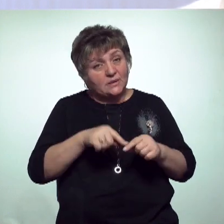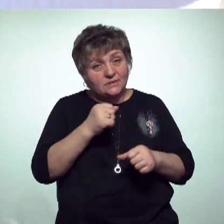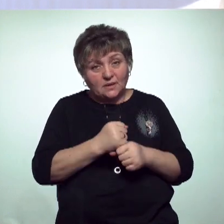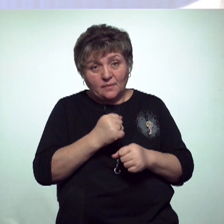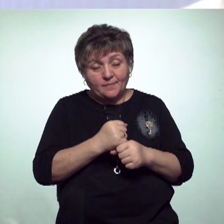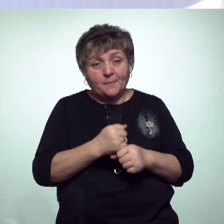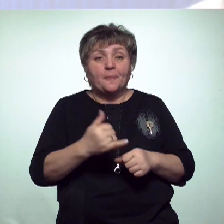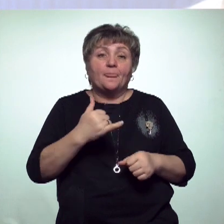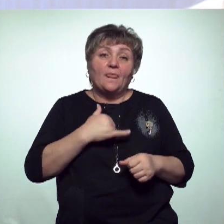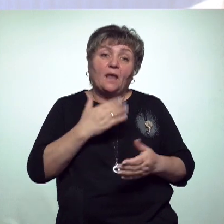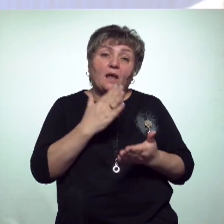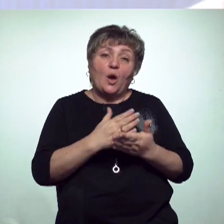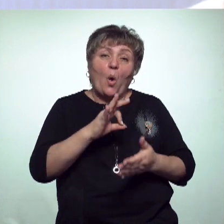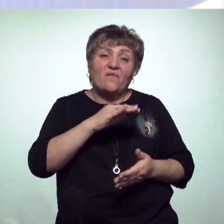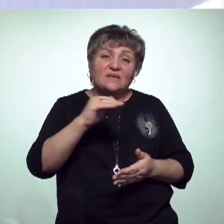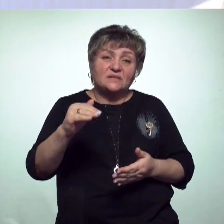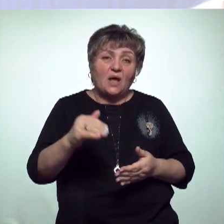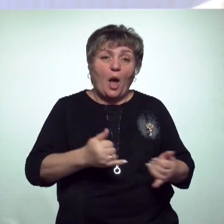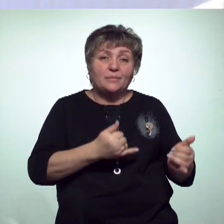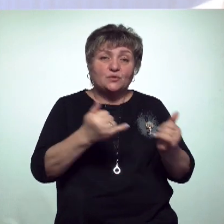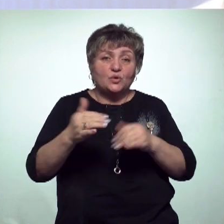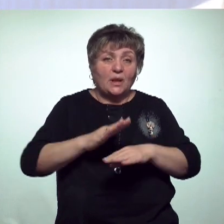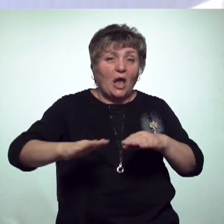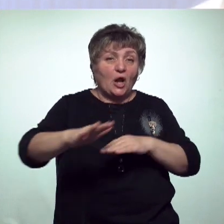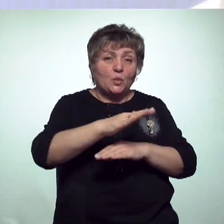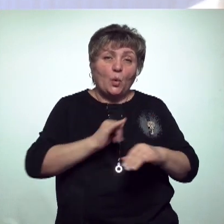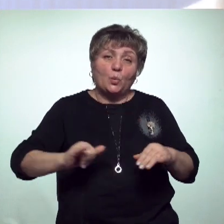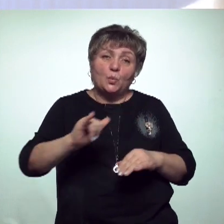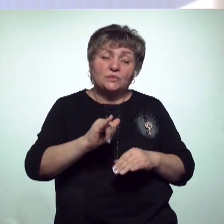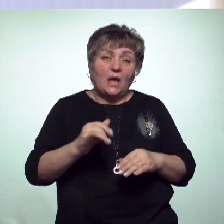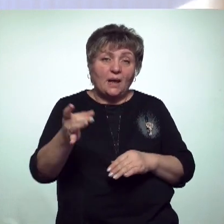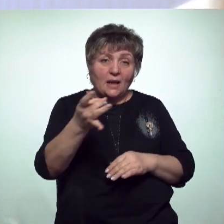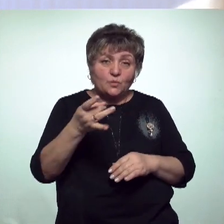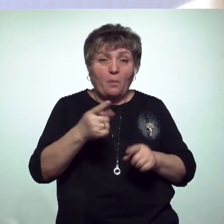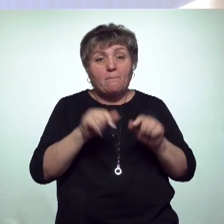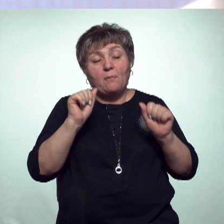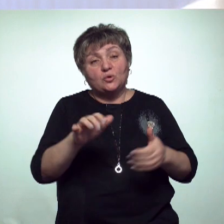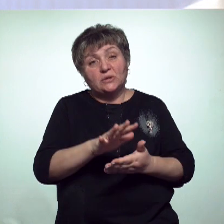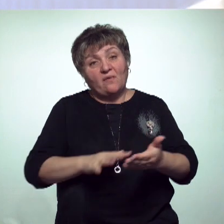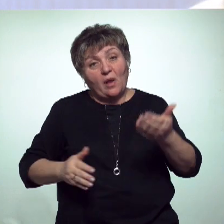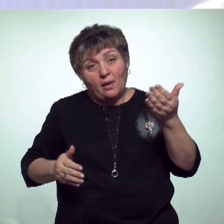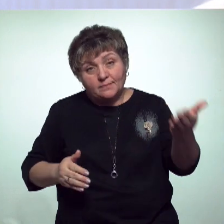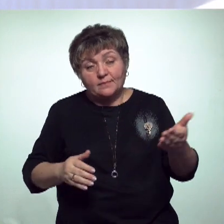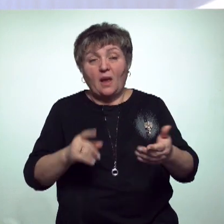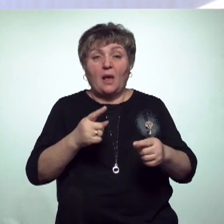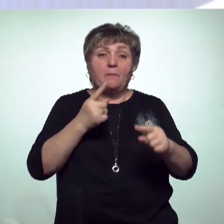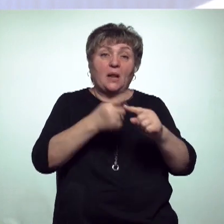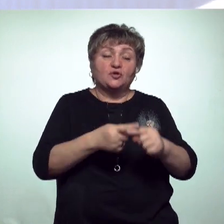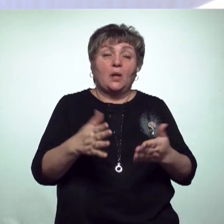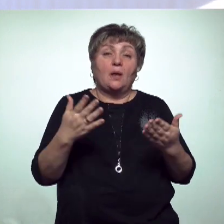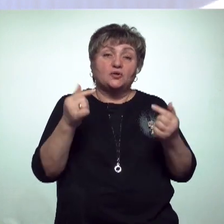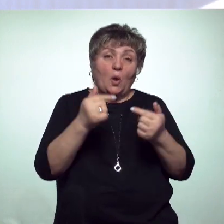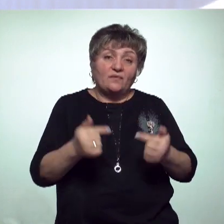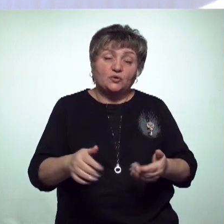То у нас есть офисы обслуживания на территории Удмуртской республики. Вы можете обратиться туда с заявлением, приложить соответствующие документы.